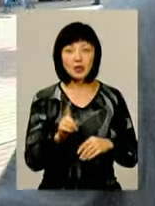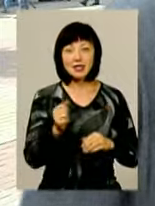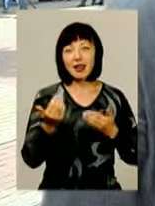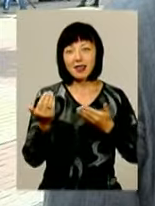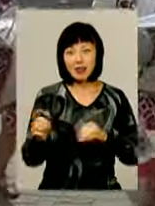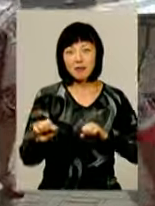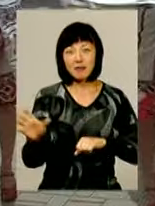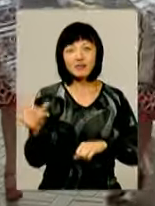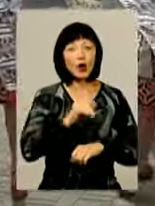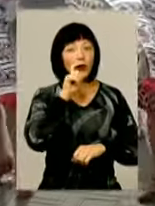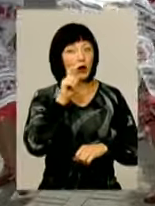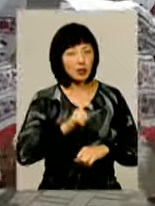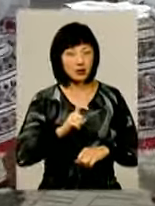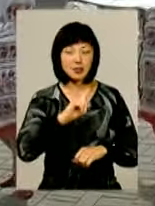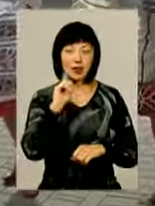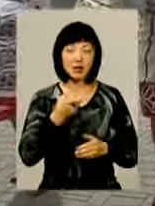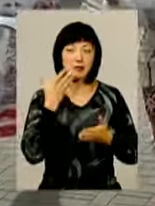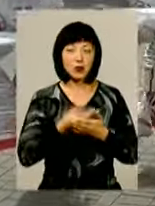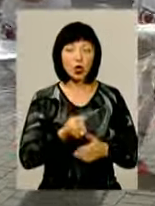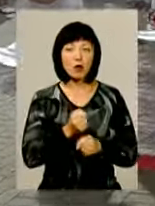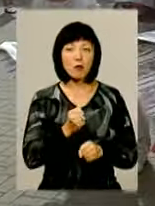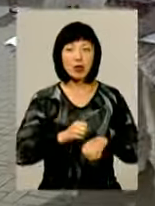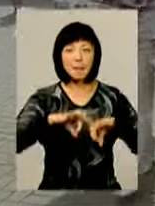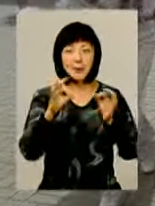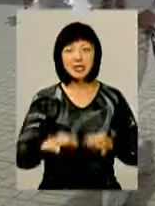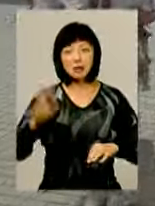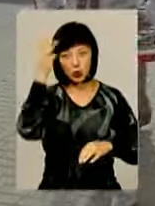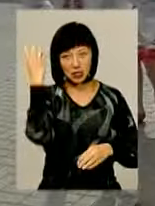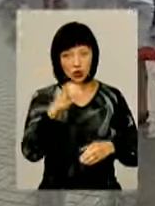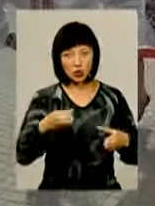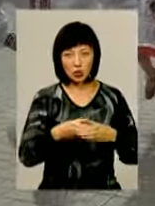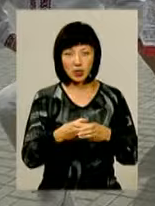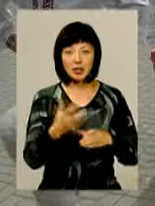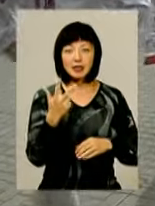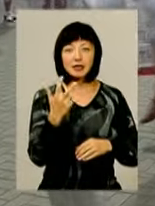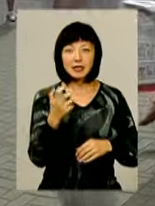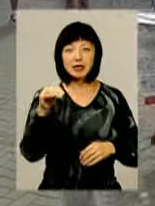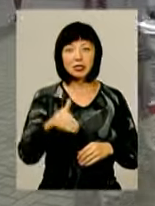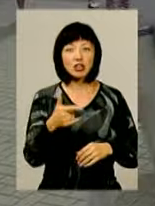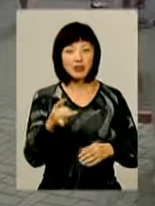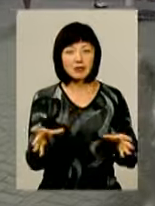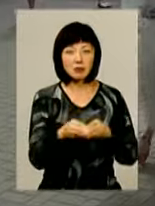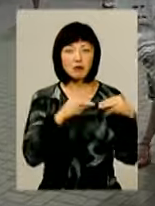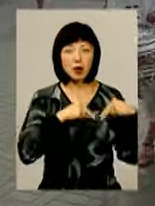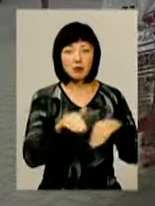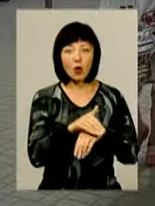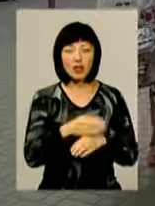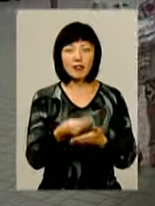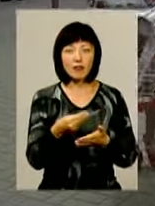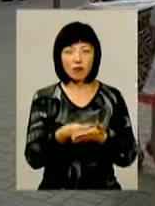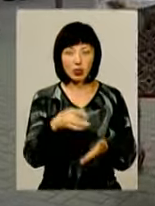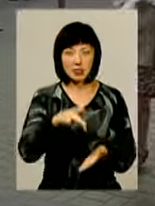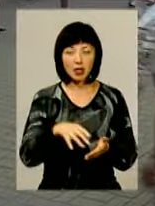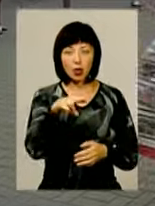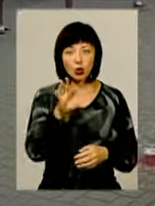ними вся Україна. За рік своєї роботи мистецька подільська сотня зібрала близько 300 тисяч гривень. У співпраці з благодійним фондом «Центр